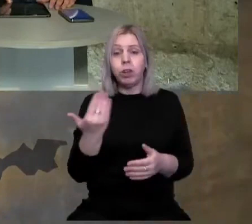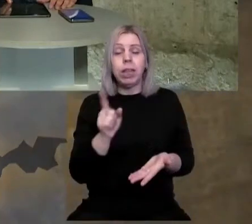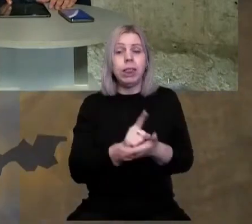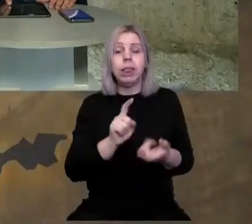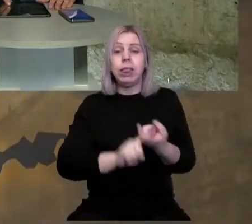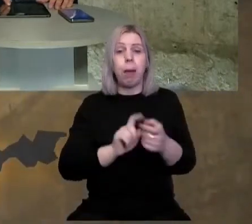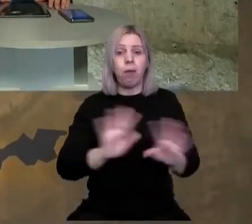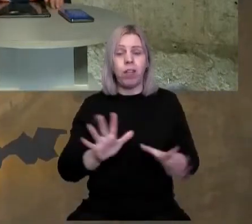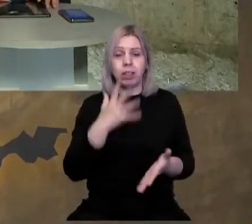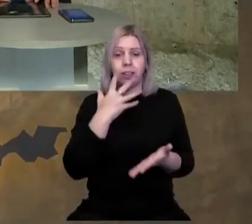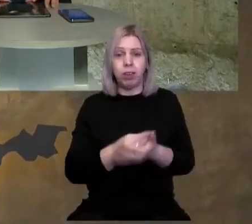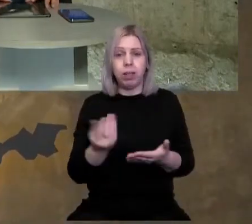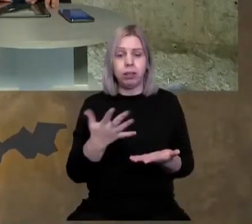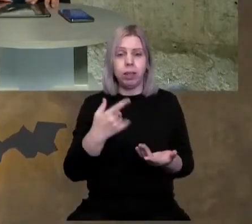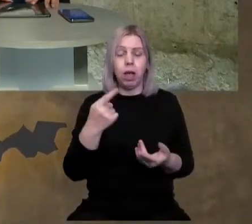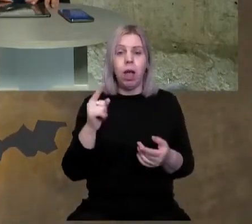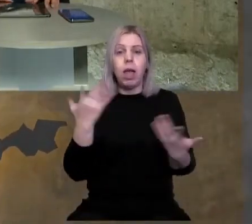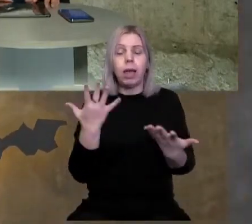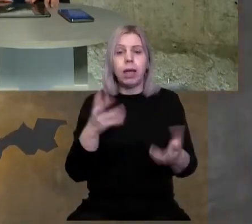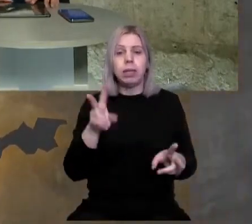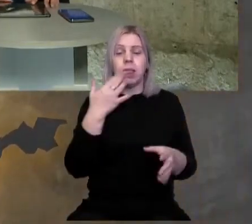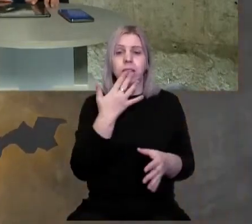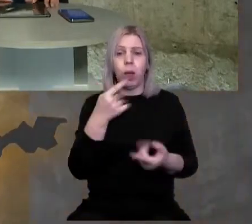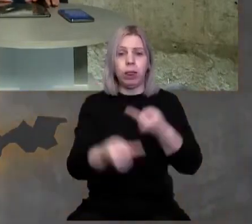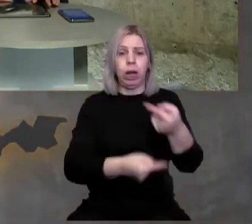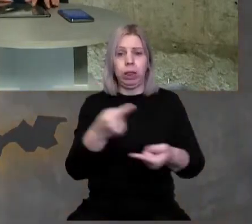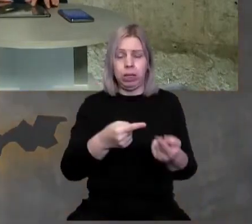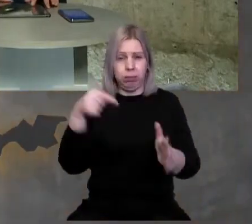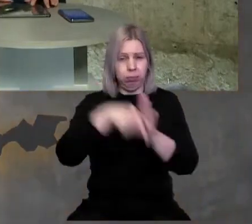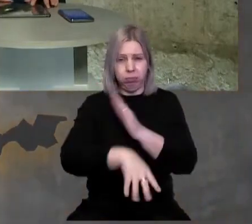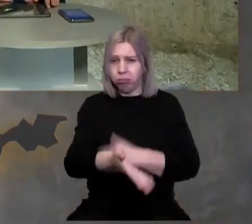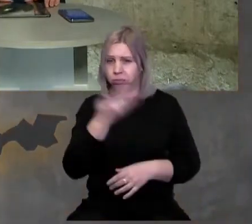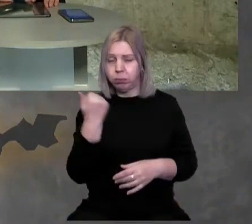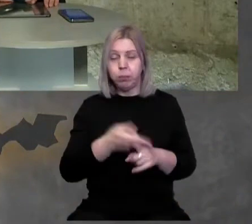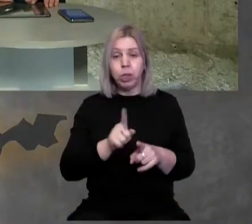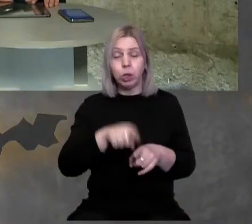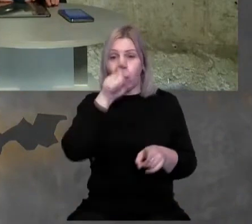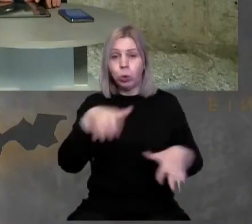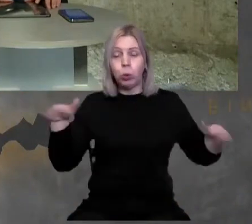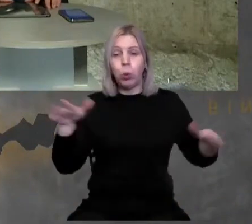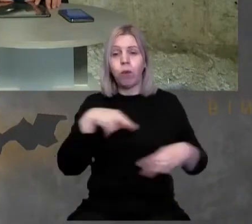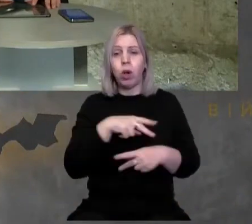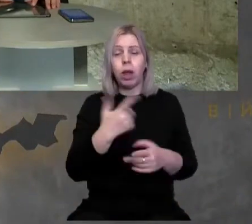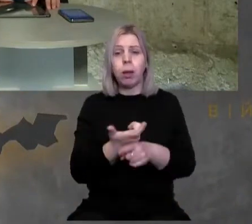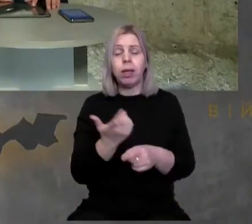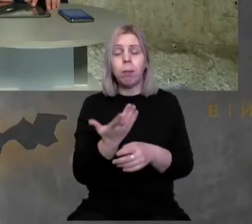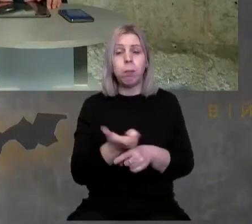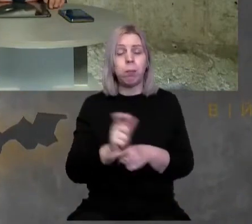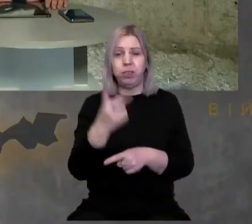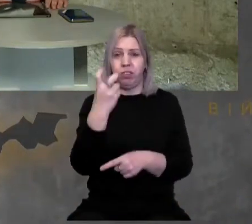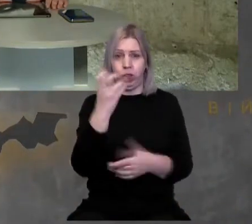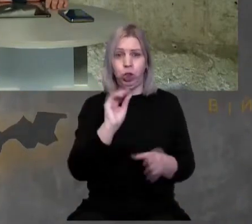вони не пов'язані, власне, з увічненням певної національної традиції. Всього турулів у Угорщині є понад 200.